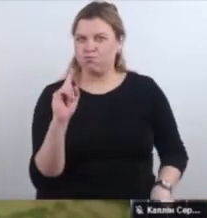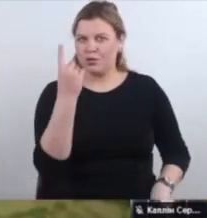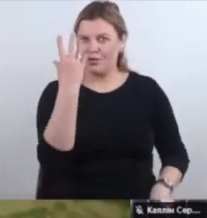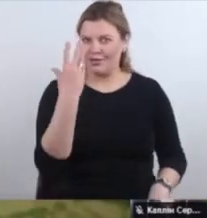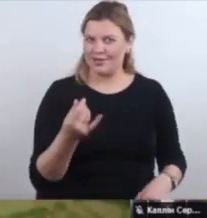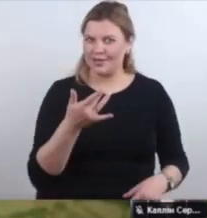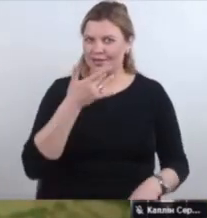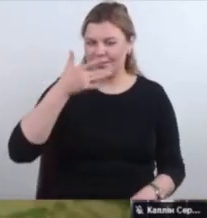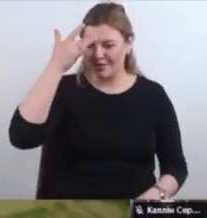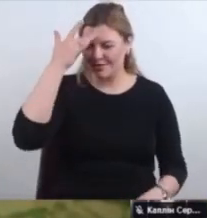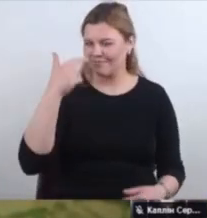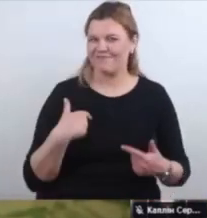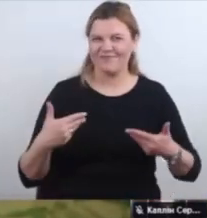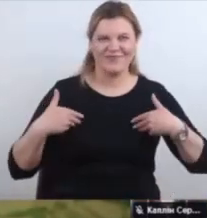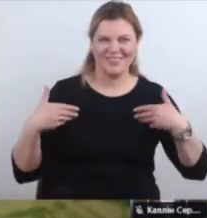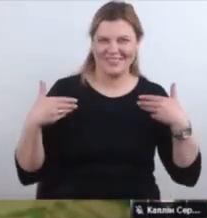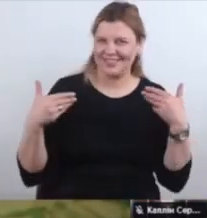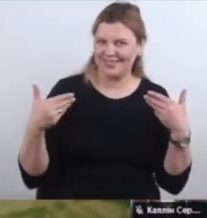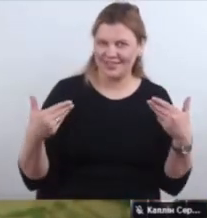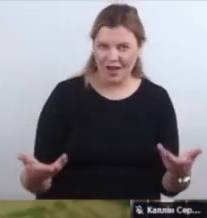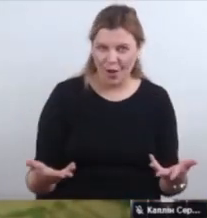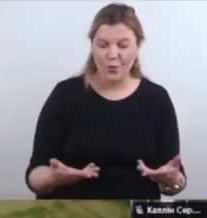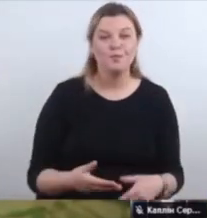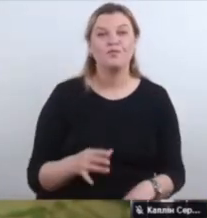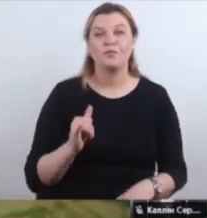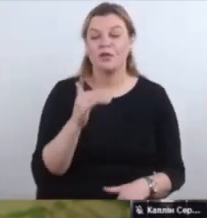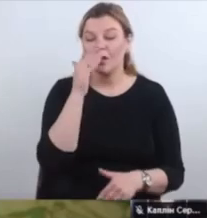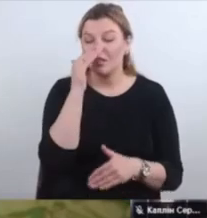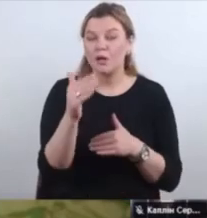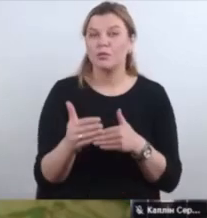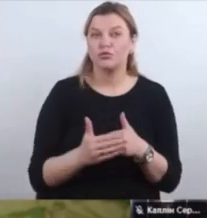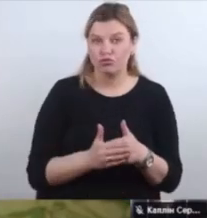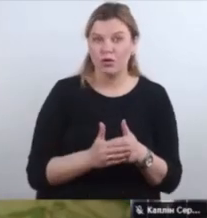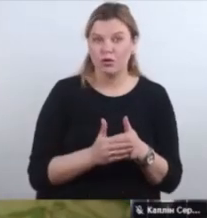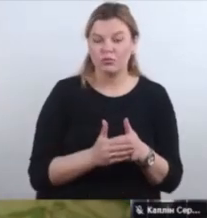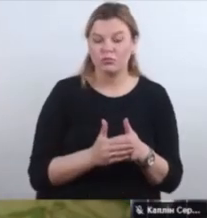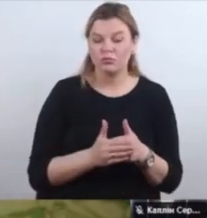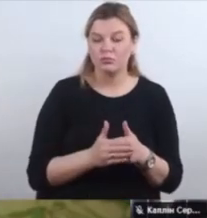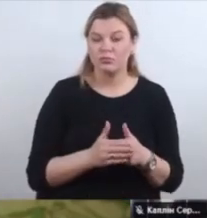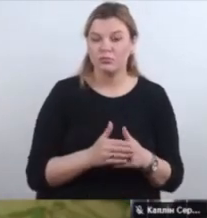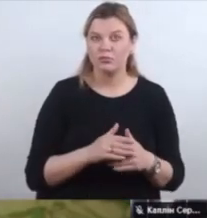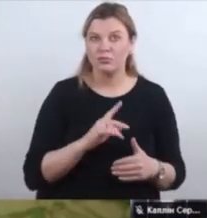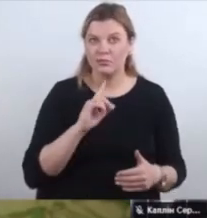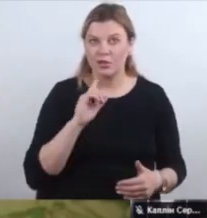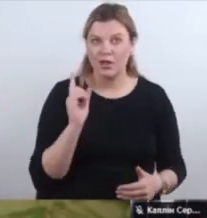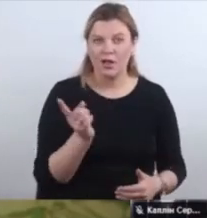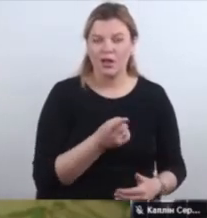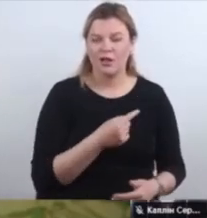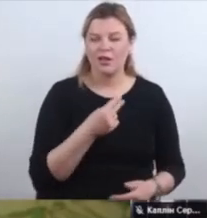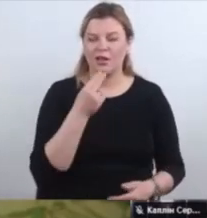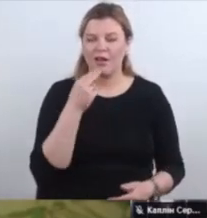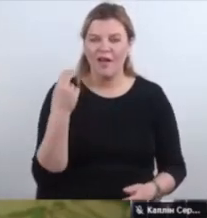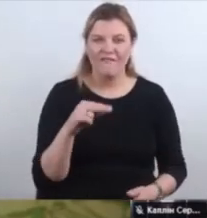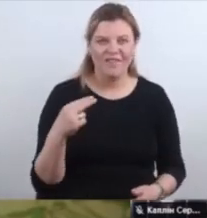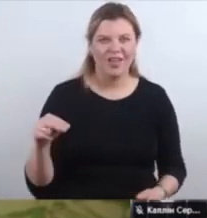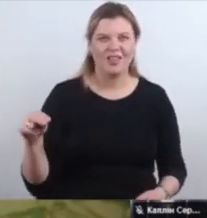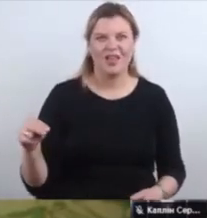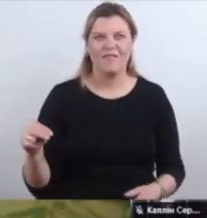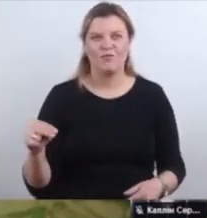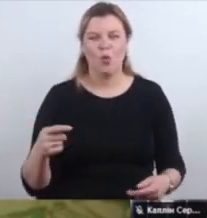Я вас вітаю всім-всім. І наближається якраз рік супер-ефективного менеджменту